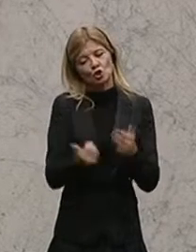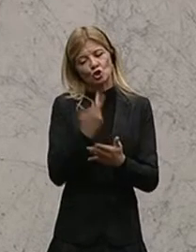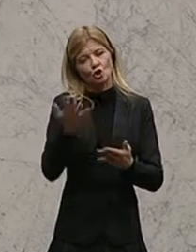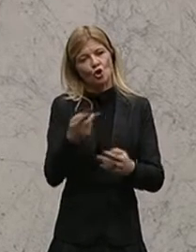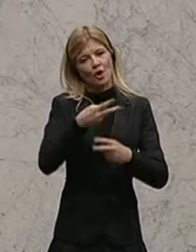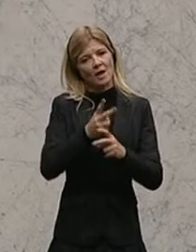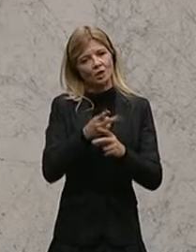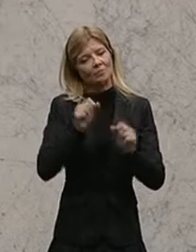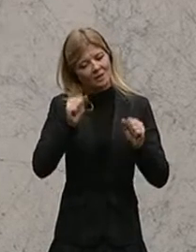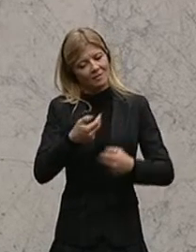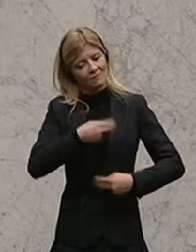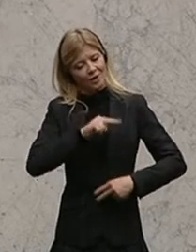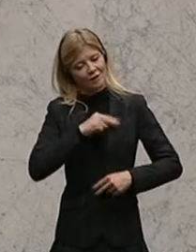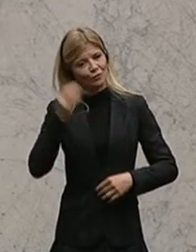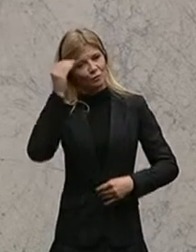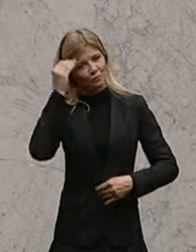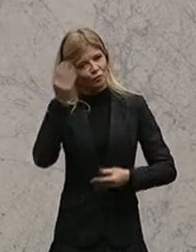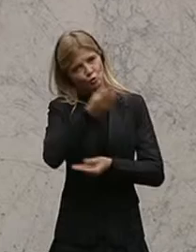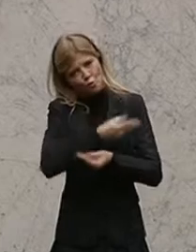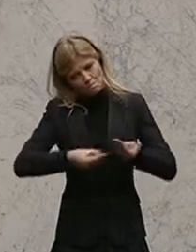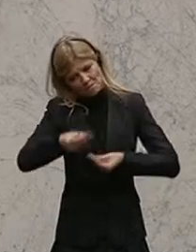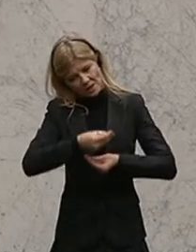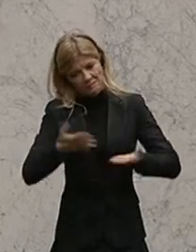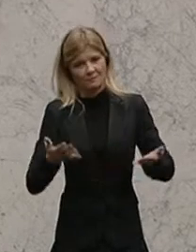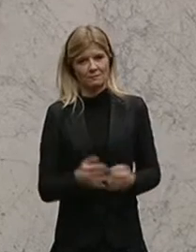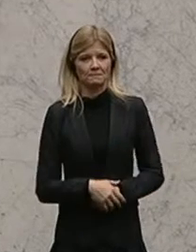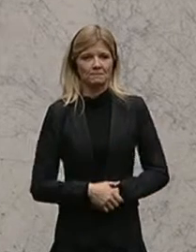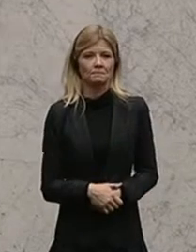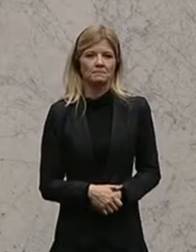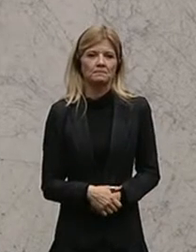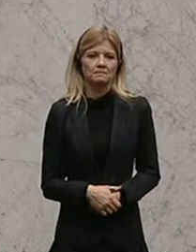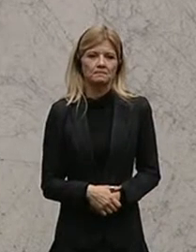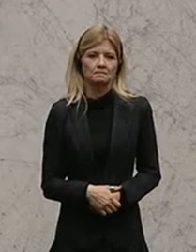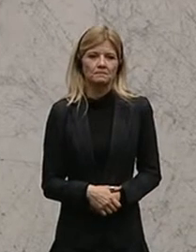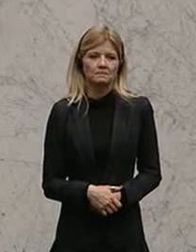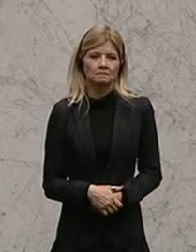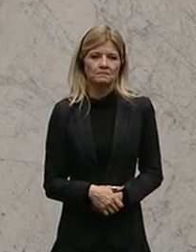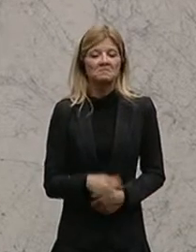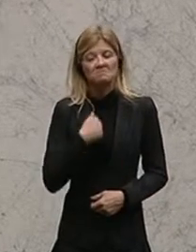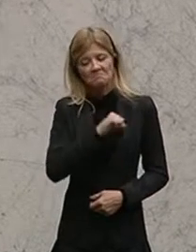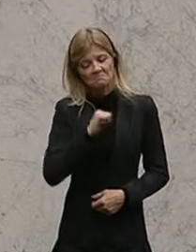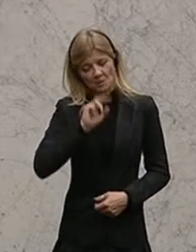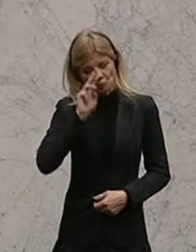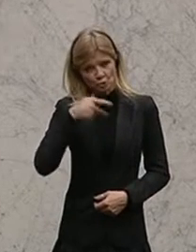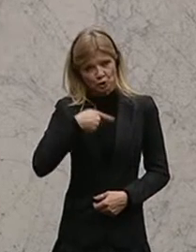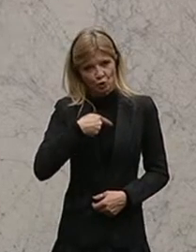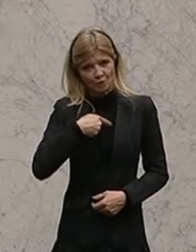verantwortungsbewusst umgehen können. Ich bin überzeugt davon, dass wir von den